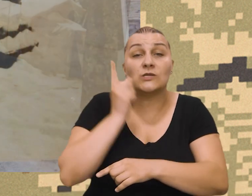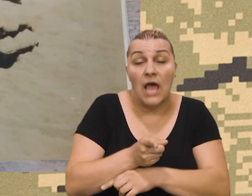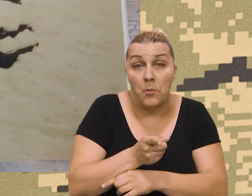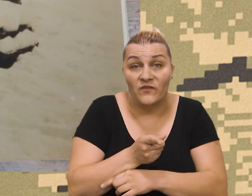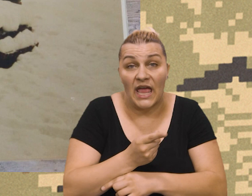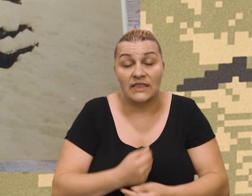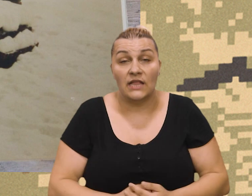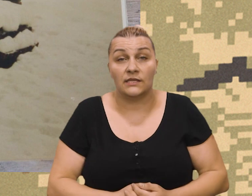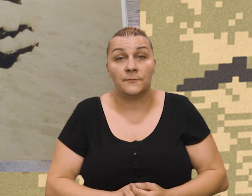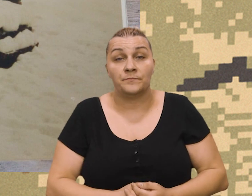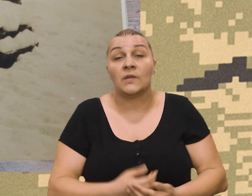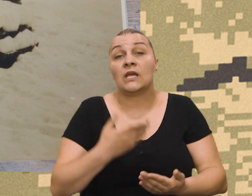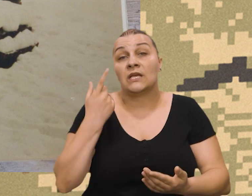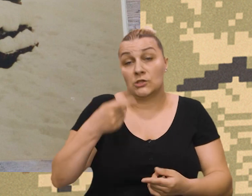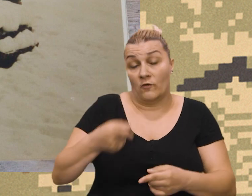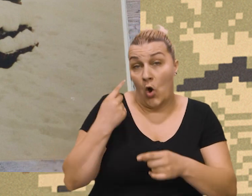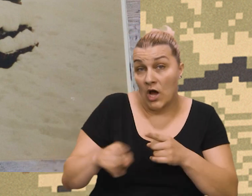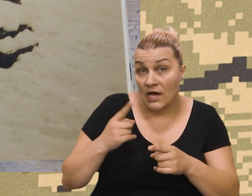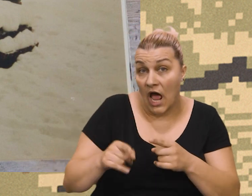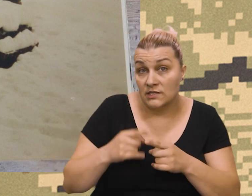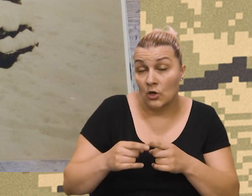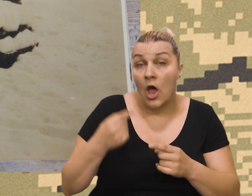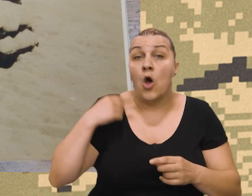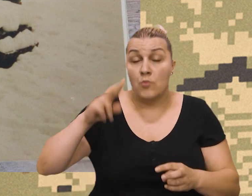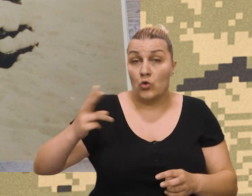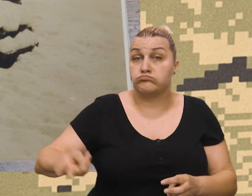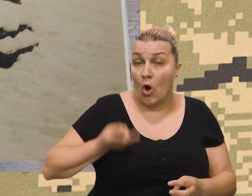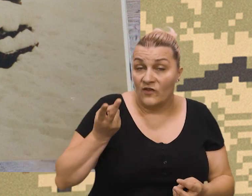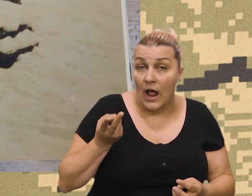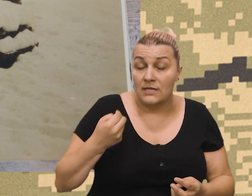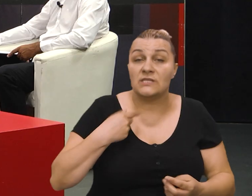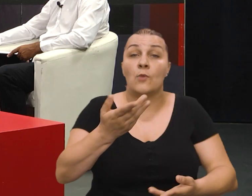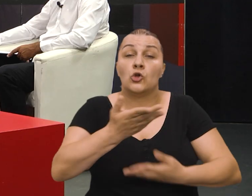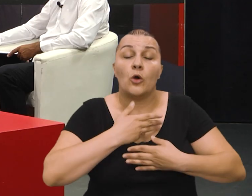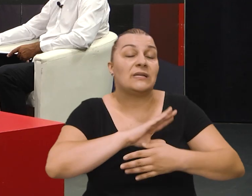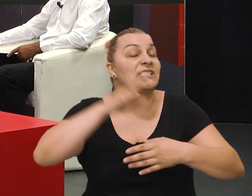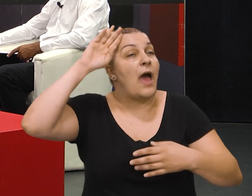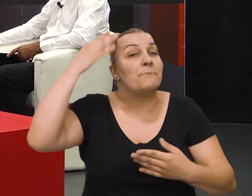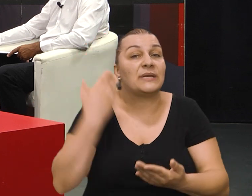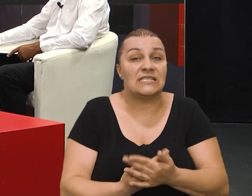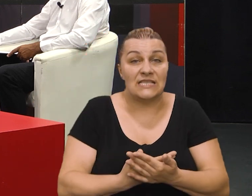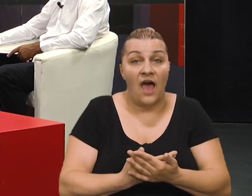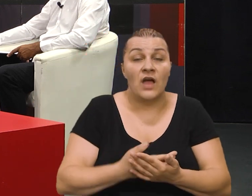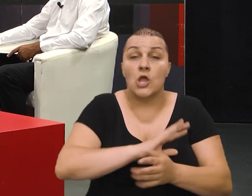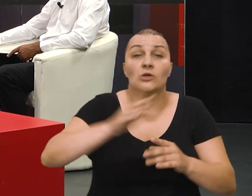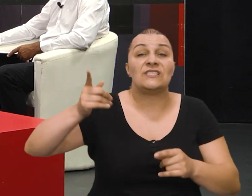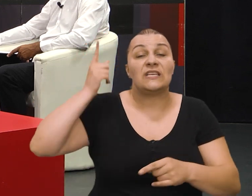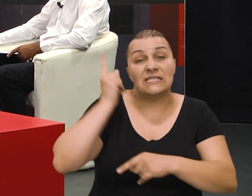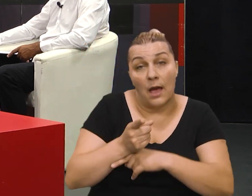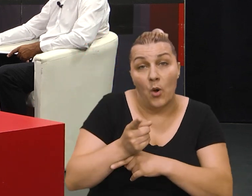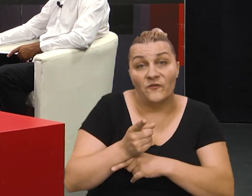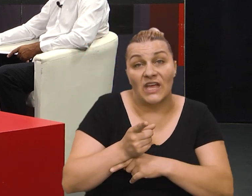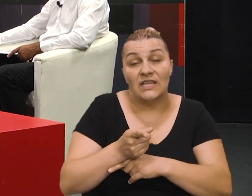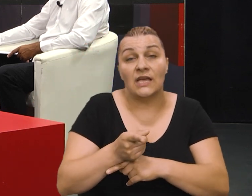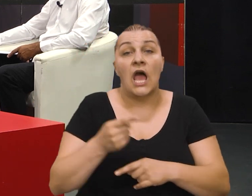zapovidati i iz toga razloga mogu se pohvaliti sobotno da smo dobili sva priznanja znači kako zapojenika